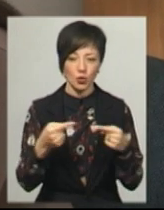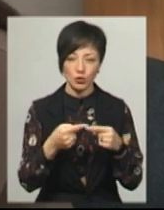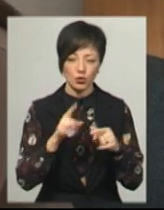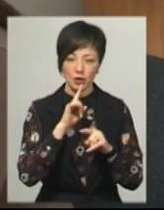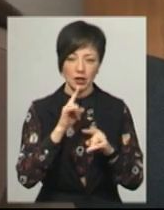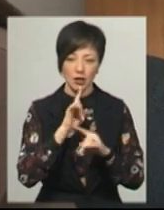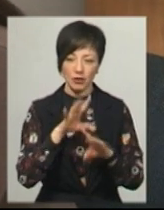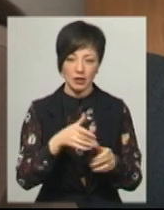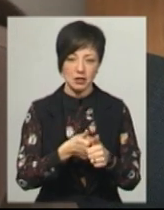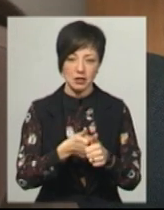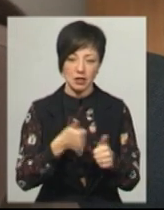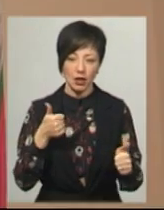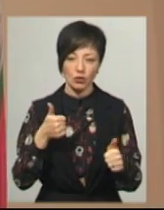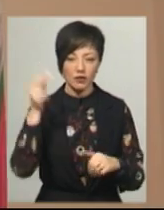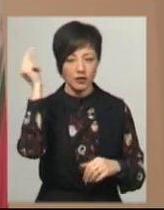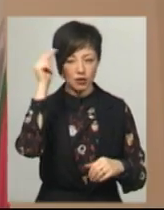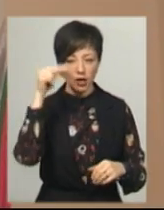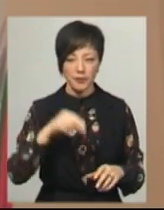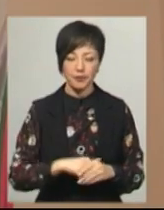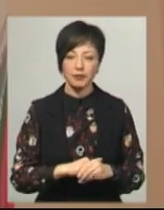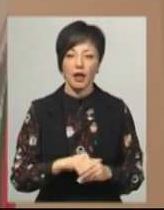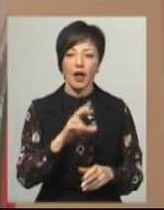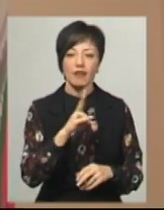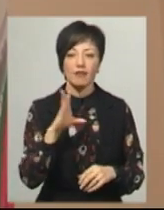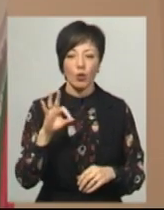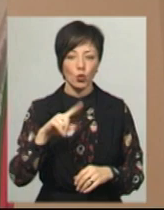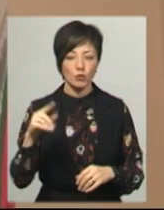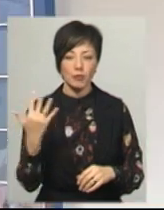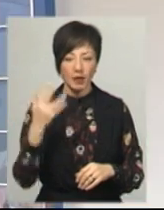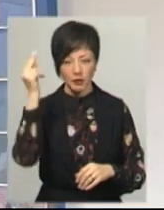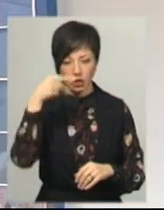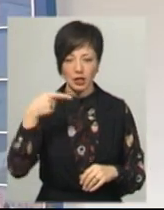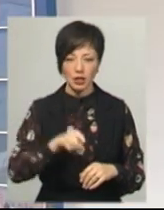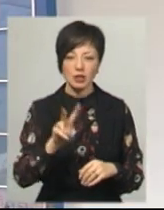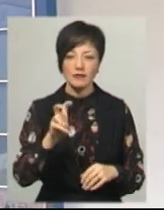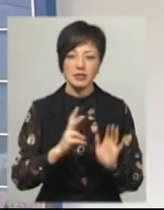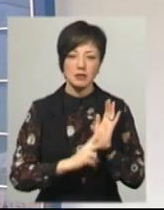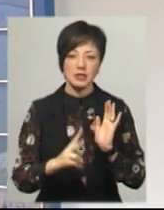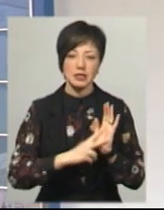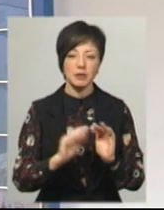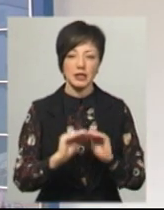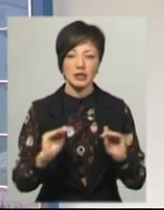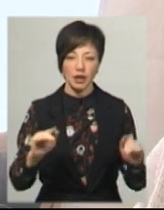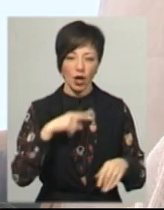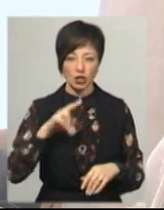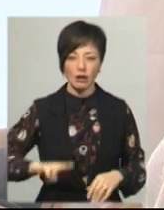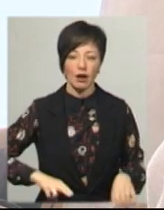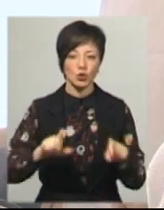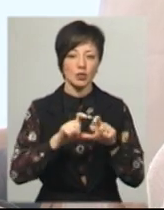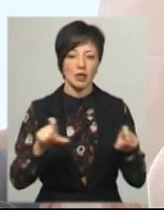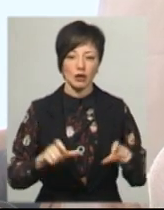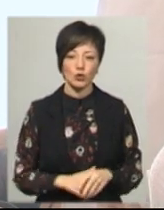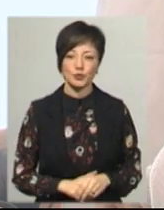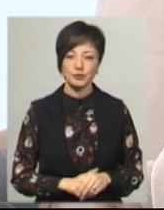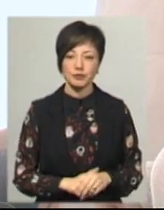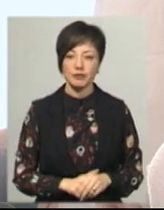відстануть у навчанні. В Хмельницькому НВО номер 5 навчається 1277 учнів, каже директор закладу Андрій